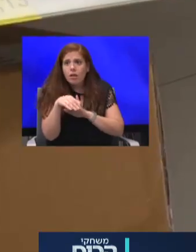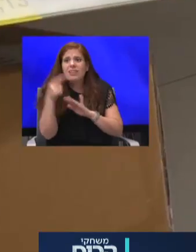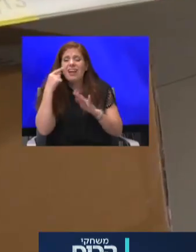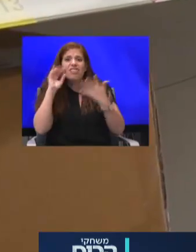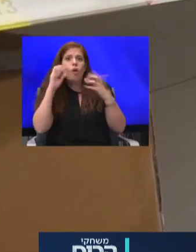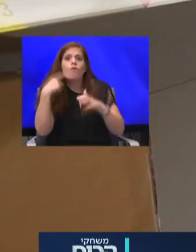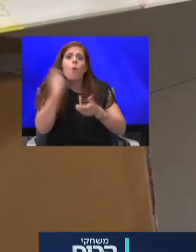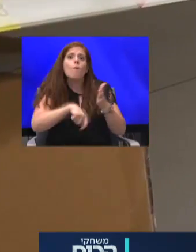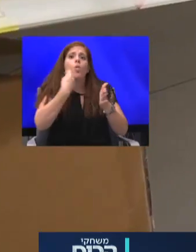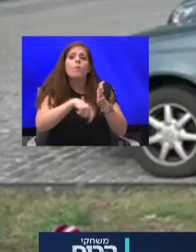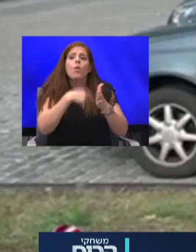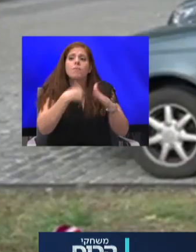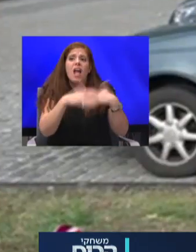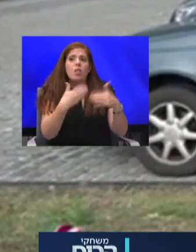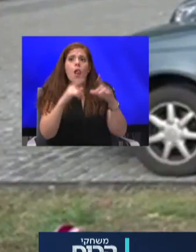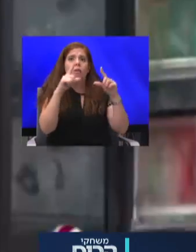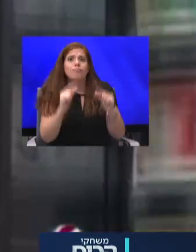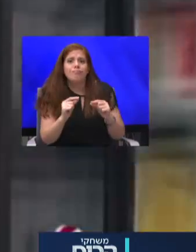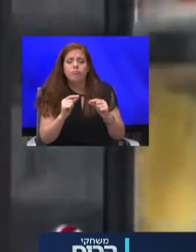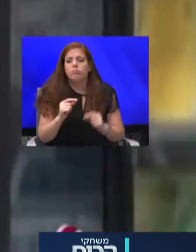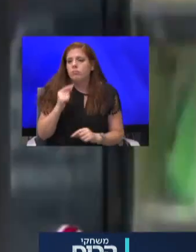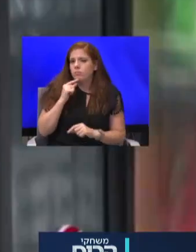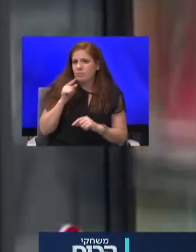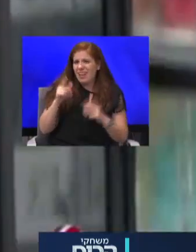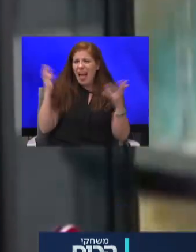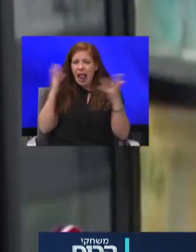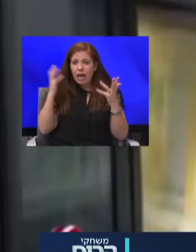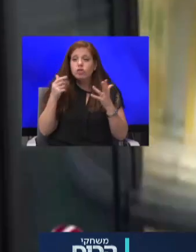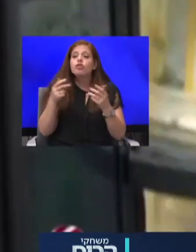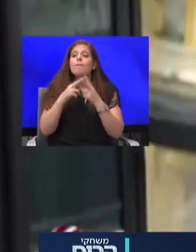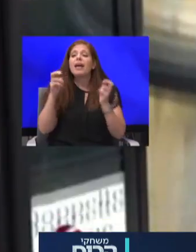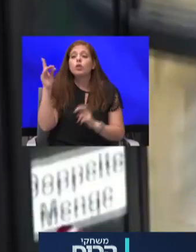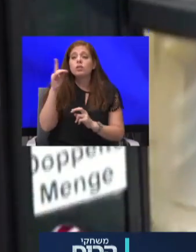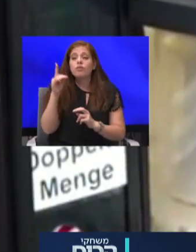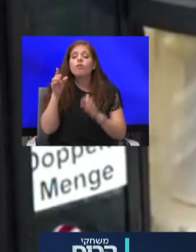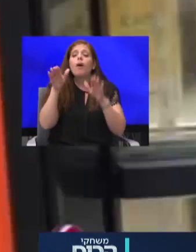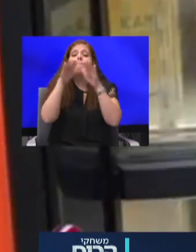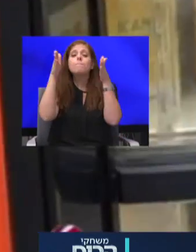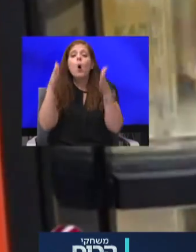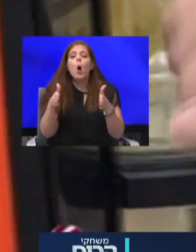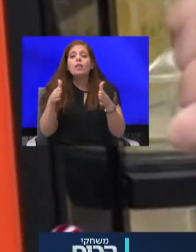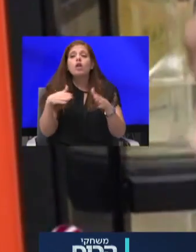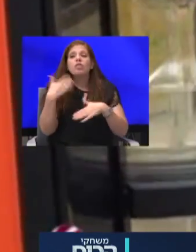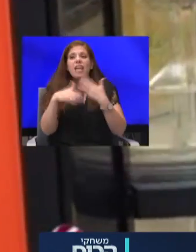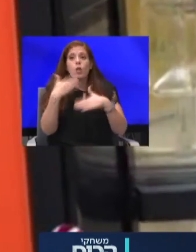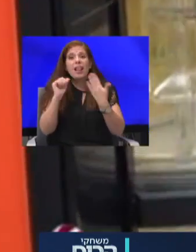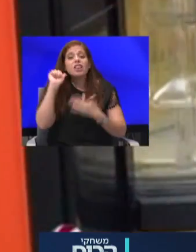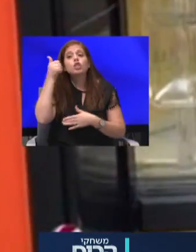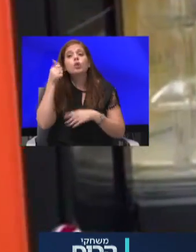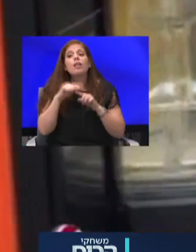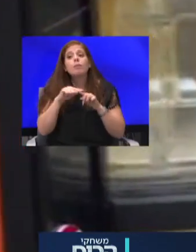עד כדי כך הלחץ גדול שבעיר דוסלדור פוצבה מכונת נער טואלט אוטומטית ראשונה מסוגה בגרמניה.